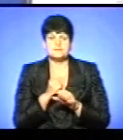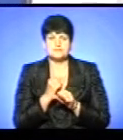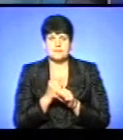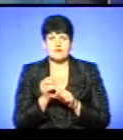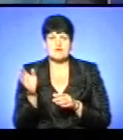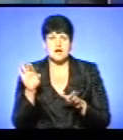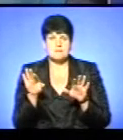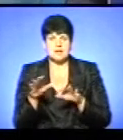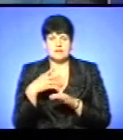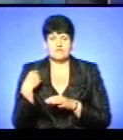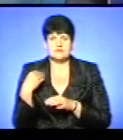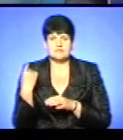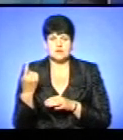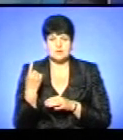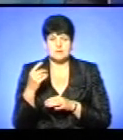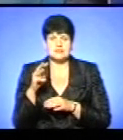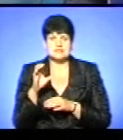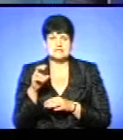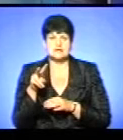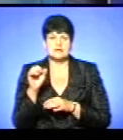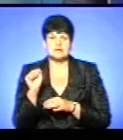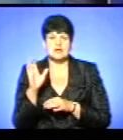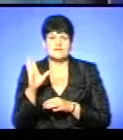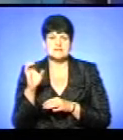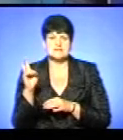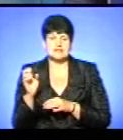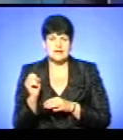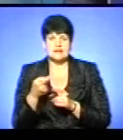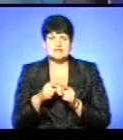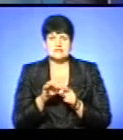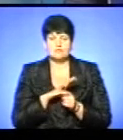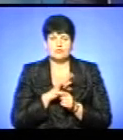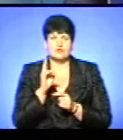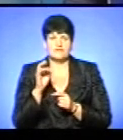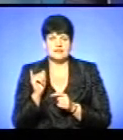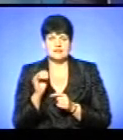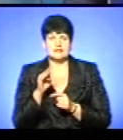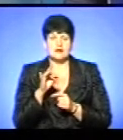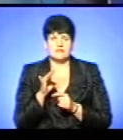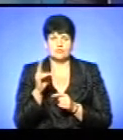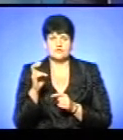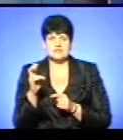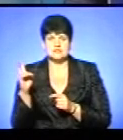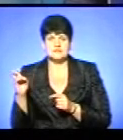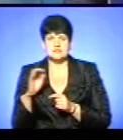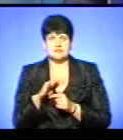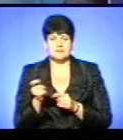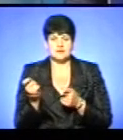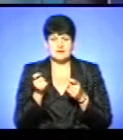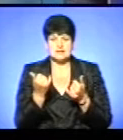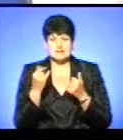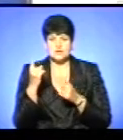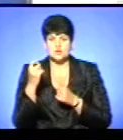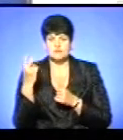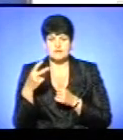Карпатрівській області, СМТ Славське. Це був квітень-травень, по 200 чоловік, по 200 дітей ми завозили. Зараз завезли